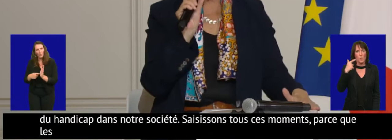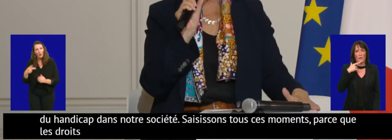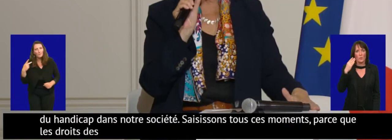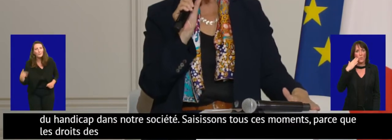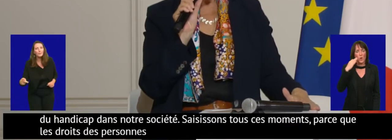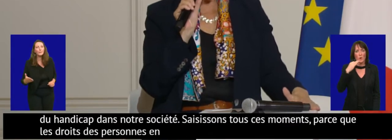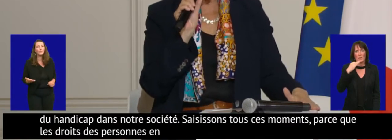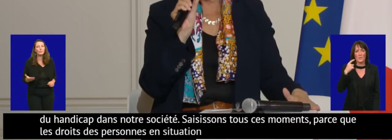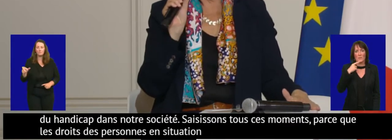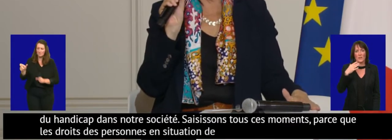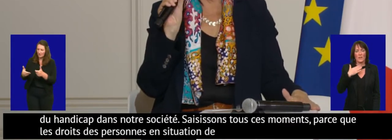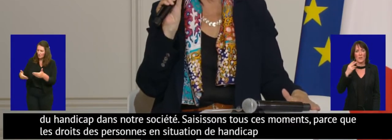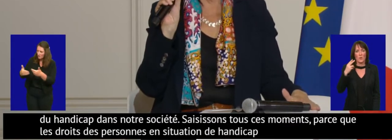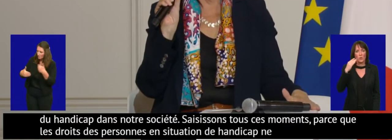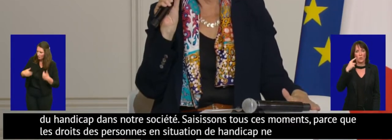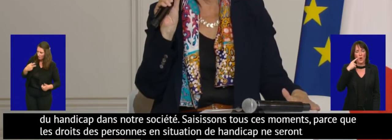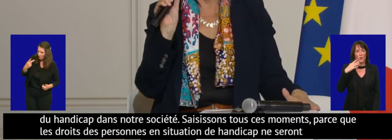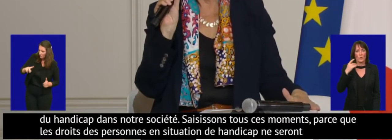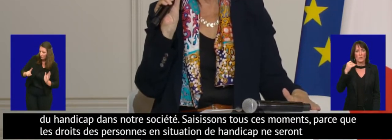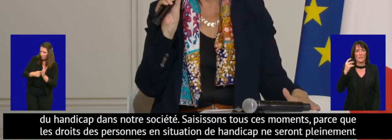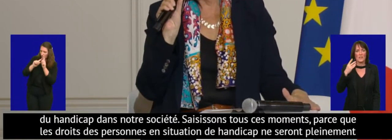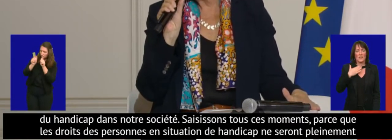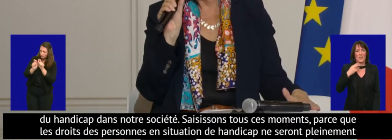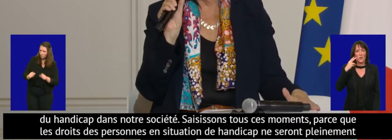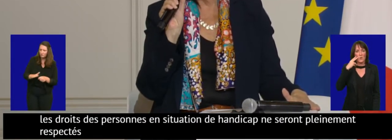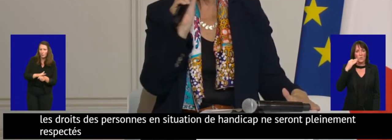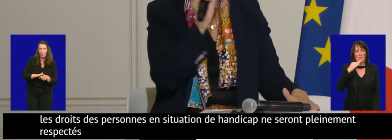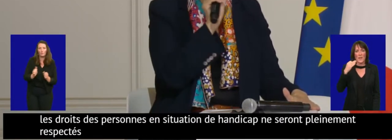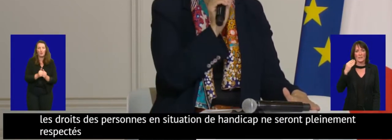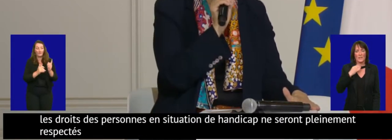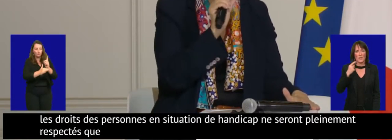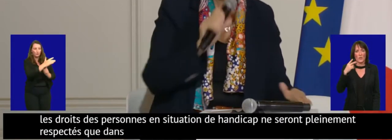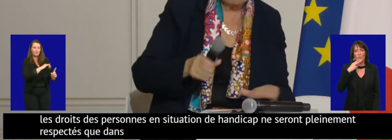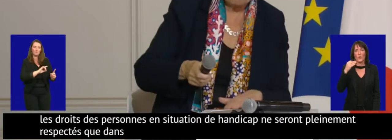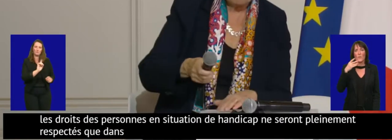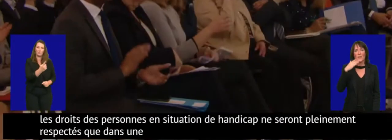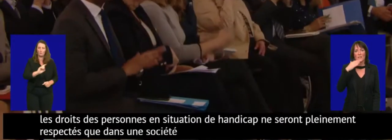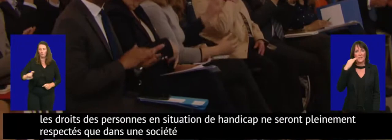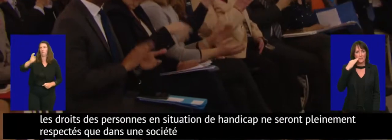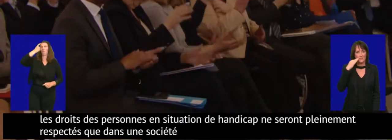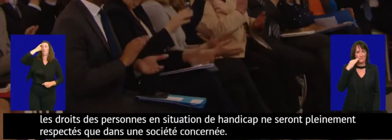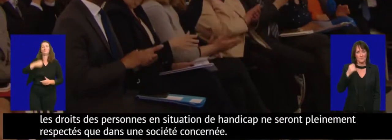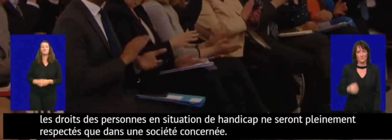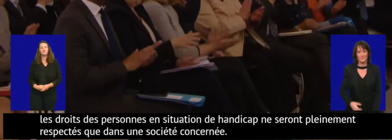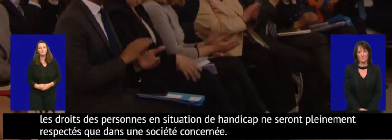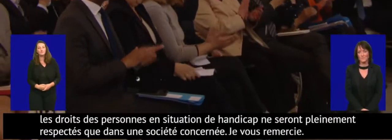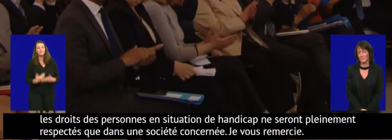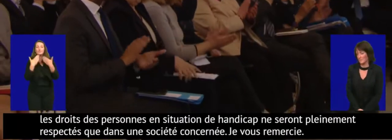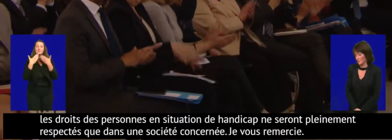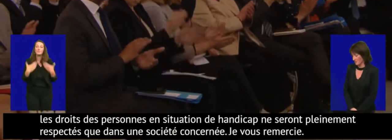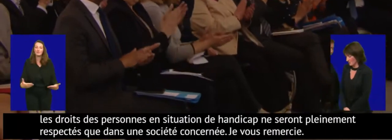respectés que dans une société concernée. Je vous remercie. Applaudissements Applaudissements